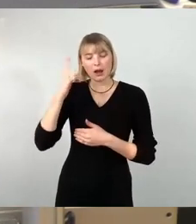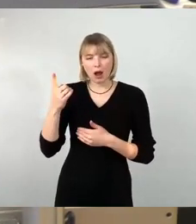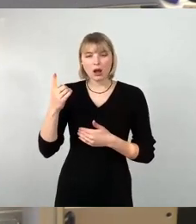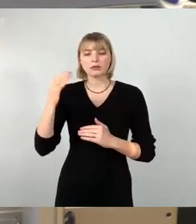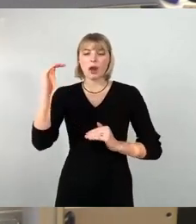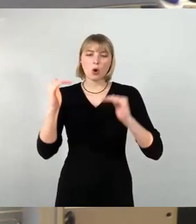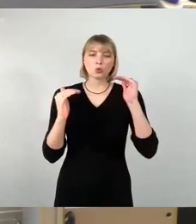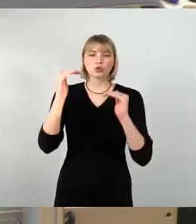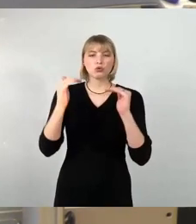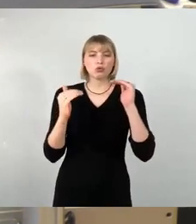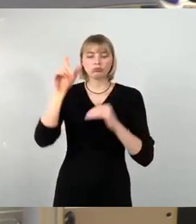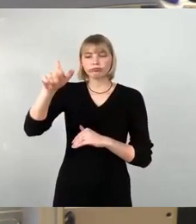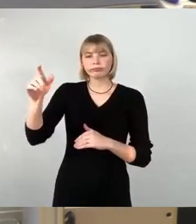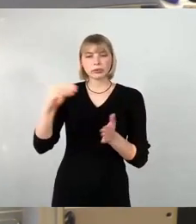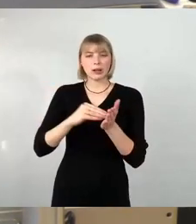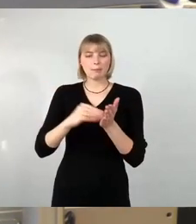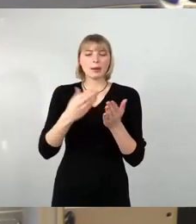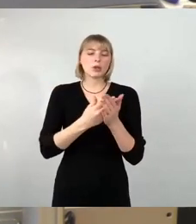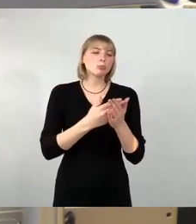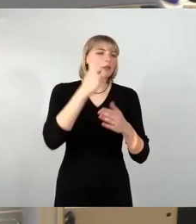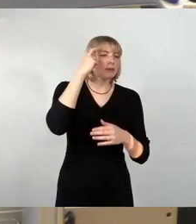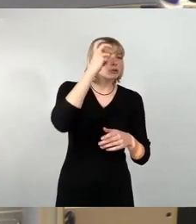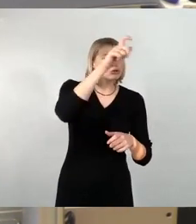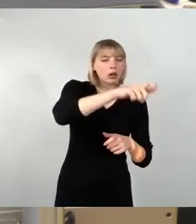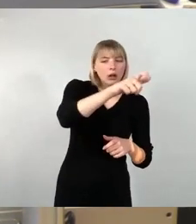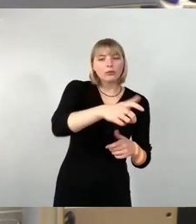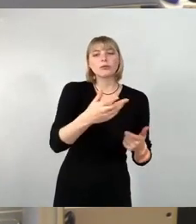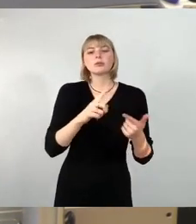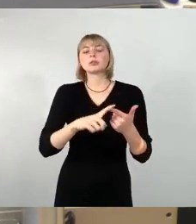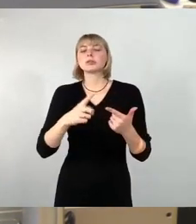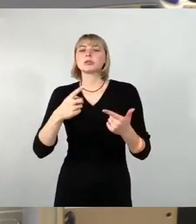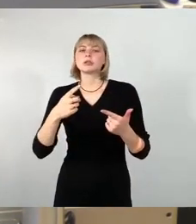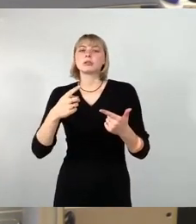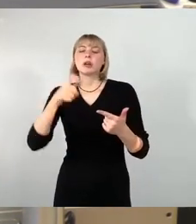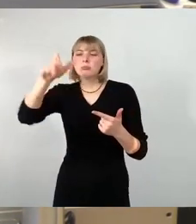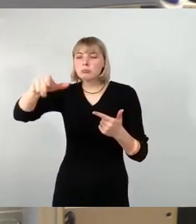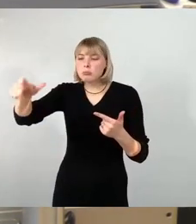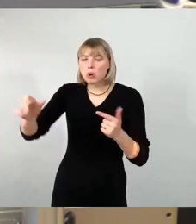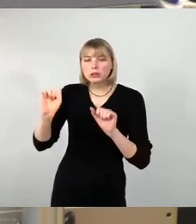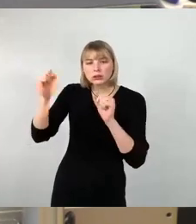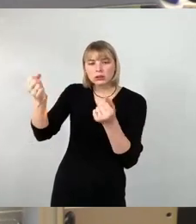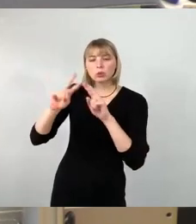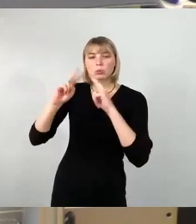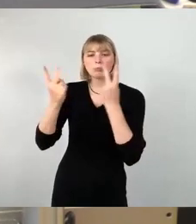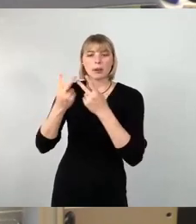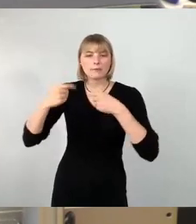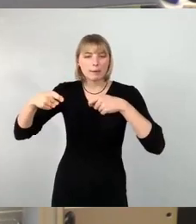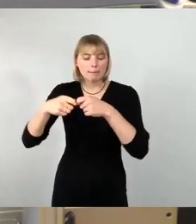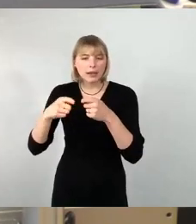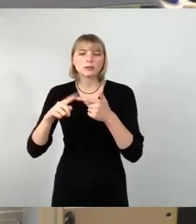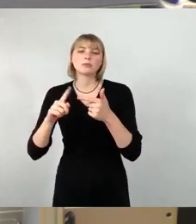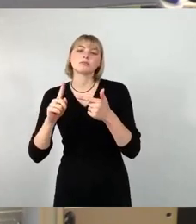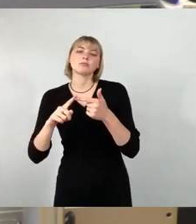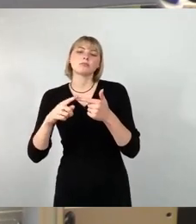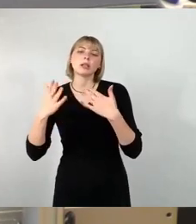Wissenschaft, wir haben Vertreterinnen von bürgerschaftlich engagierten Umweltverbänden, Klimainitiativen